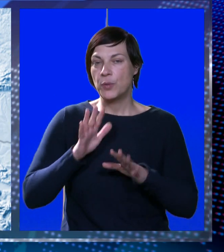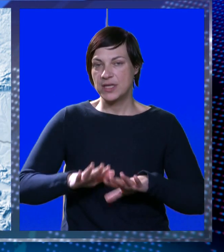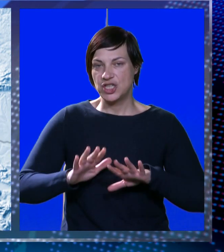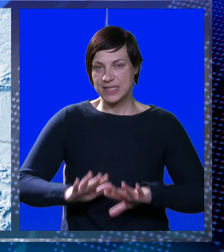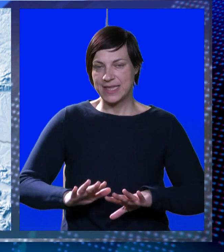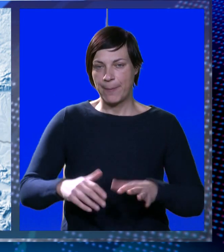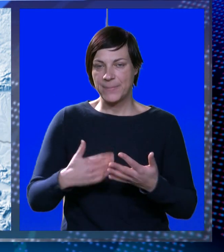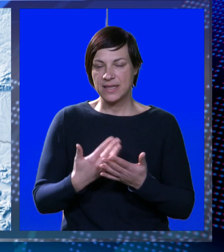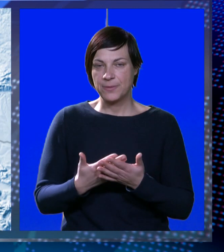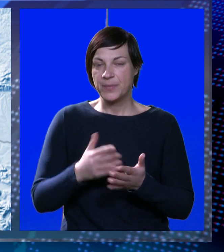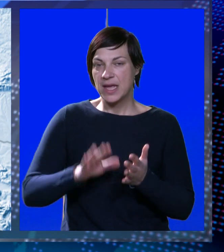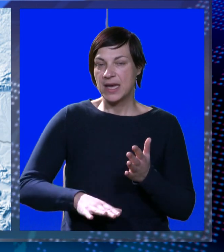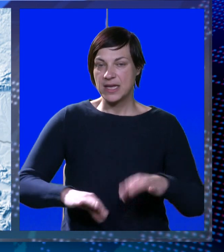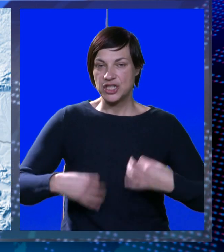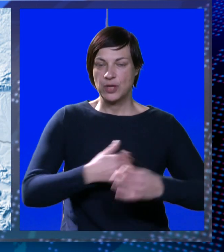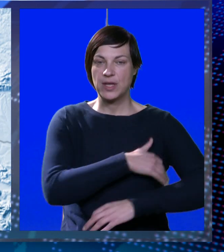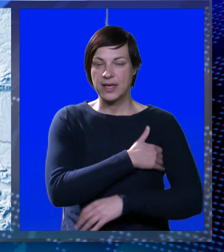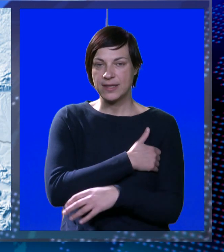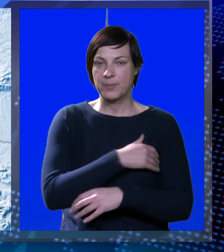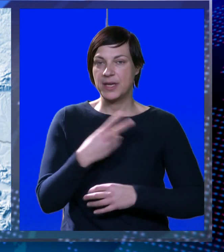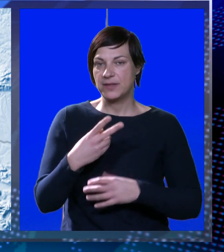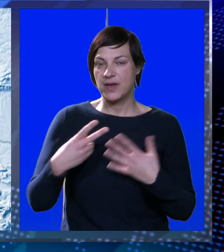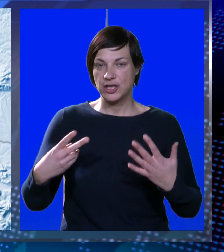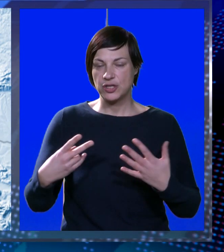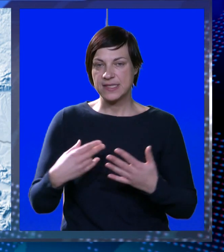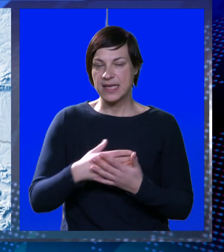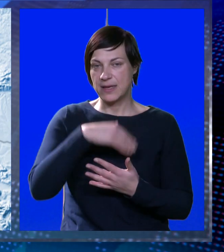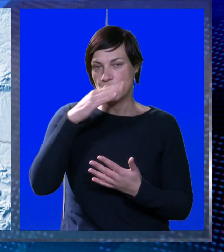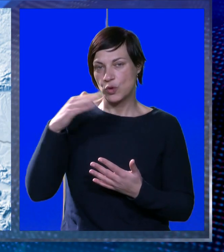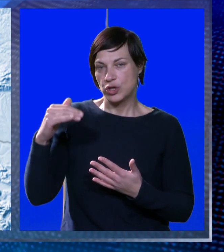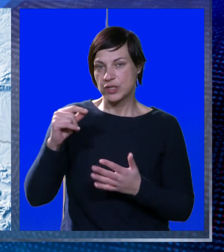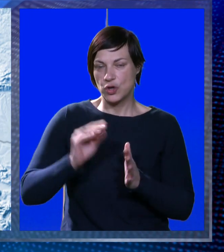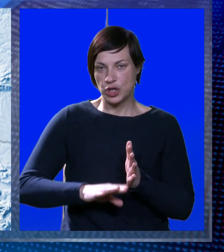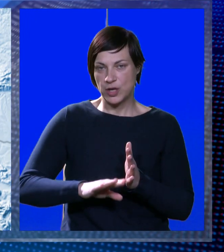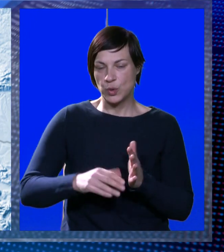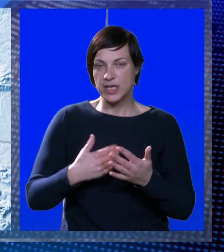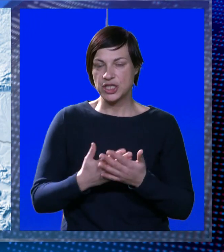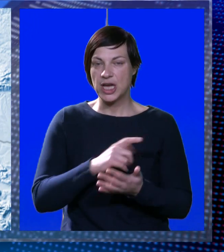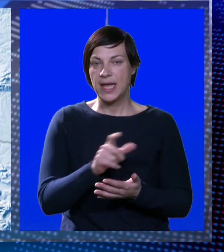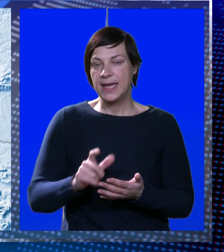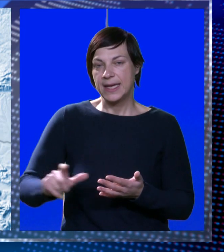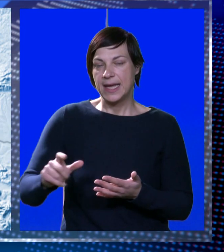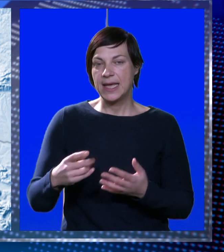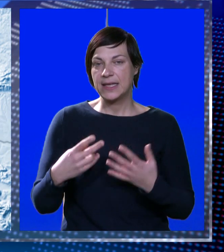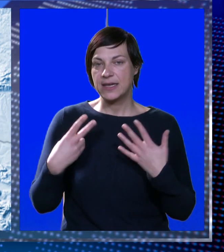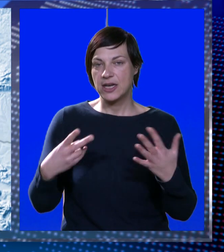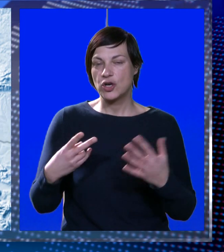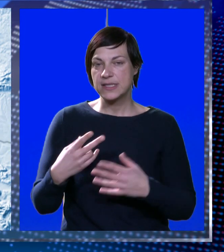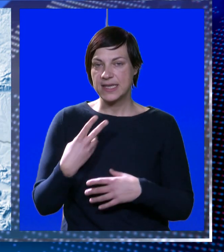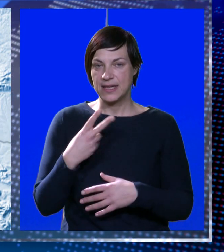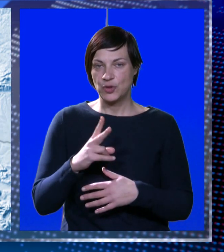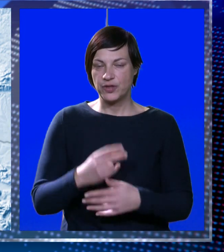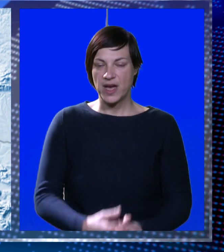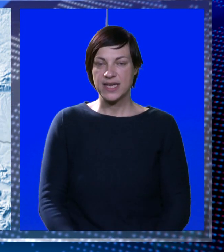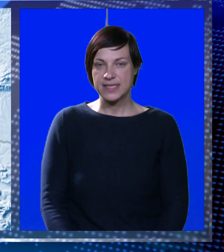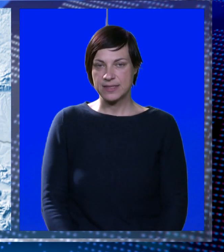podnoće postupno slabljati. Najniža jutanja temperatura od 2 do 7 u Gorskom Kotaru ponegdje niža, a na Jadranu od 7